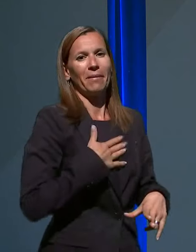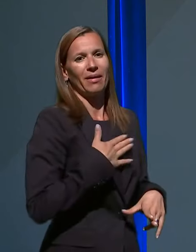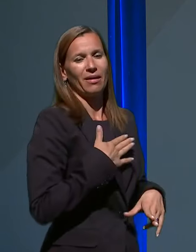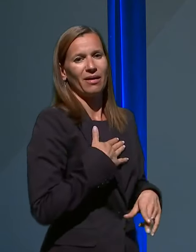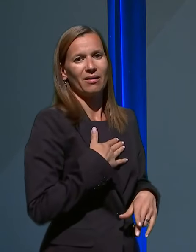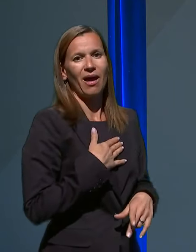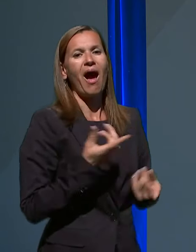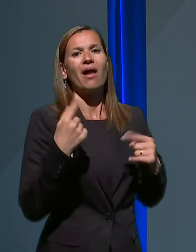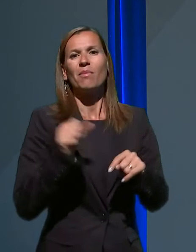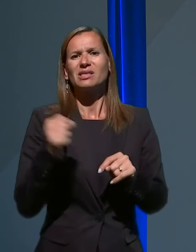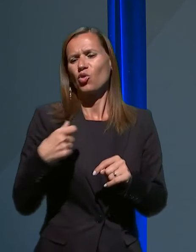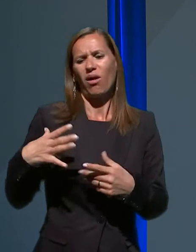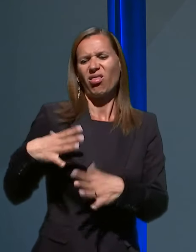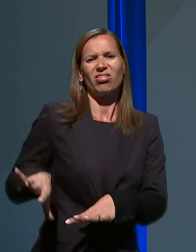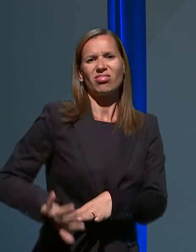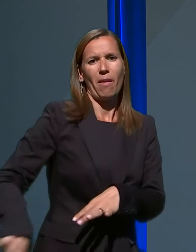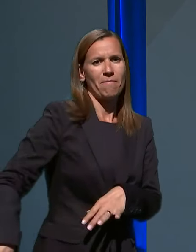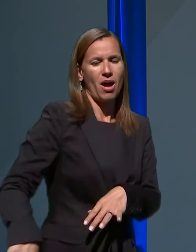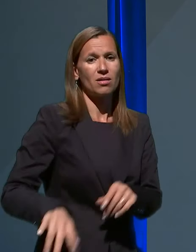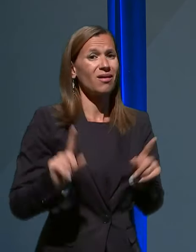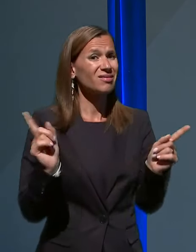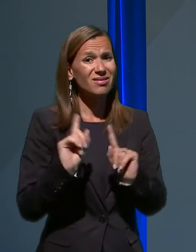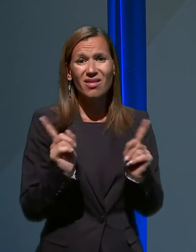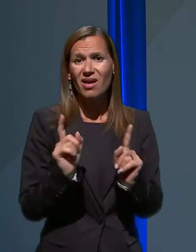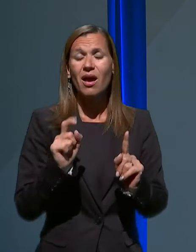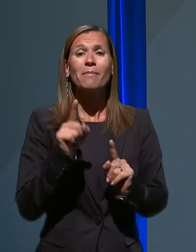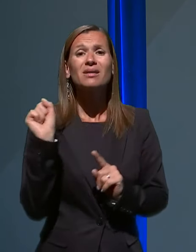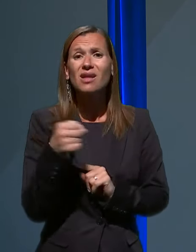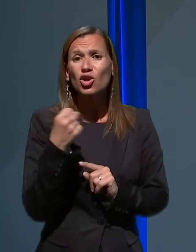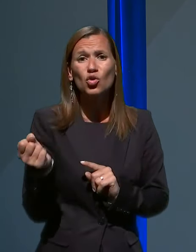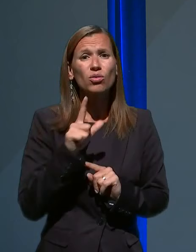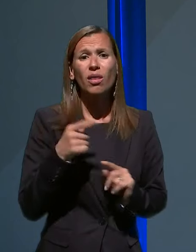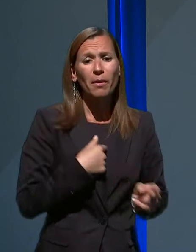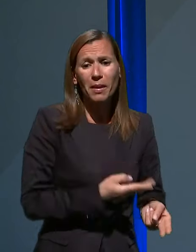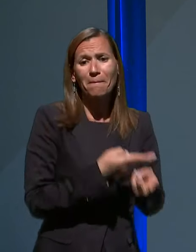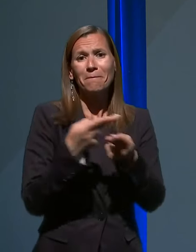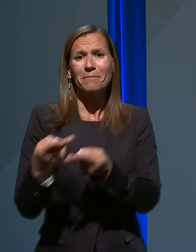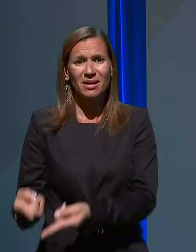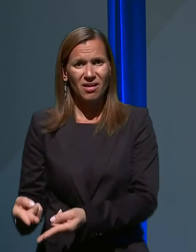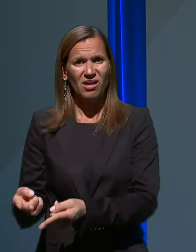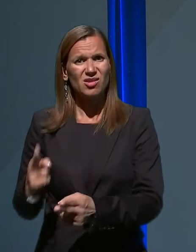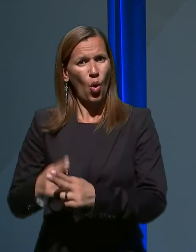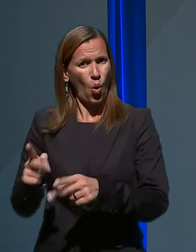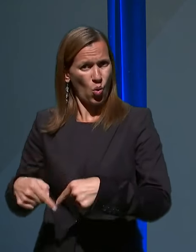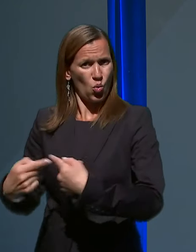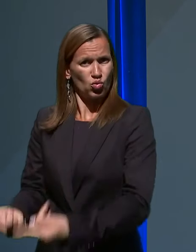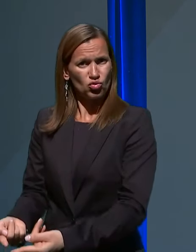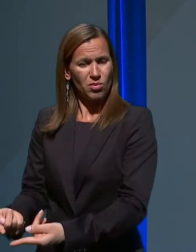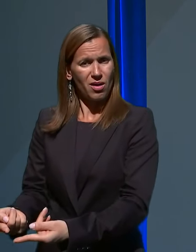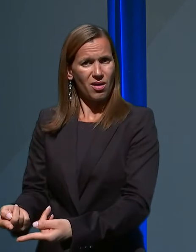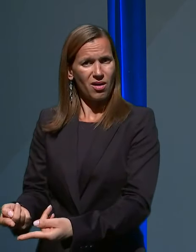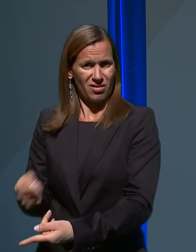ali pa za to, ker jih namarajo, ampak za to, da jim ne bi domov prinesli okužbe za tem